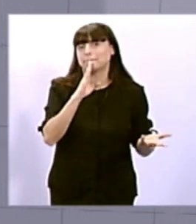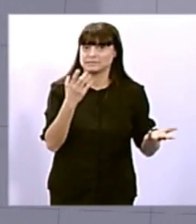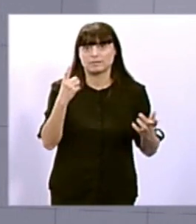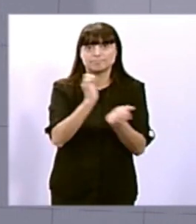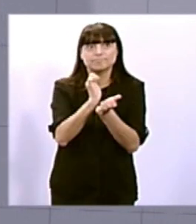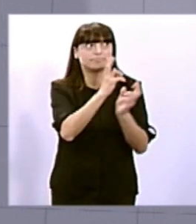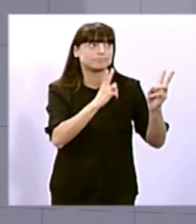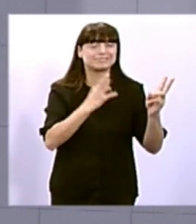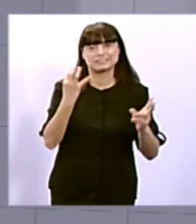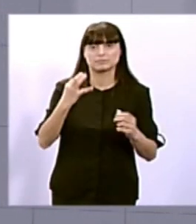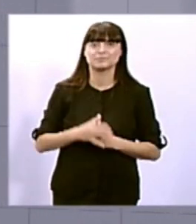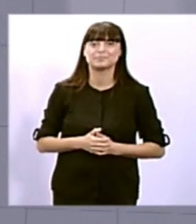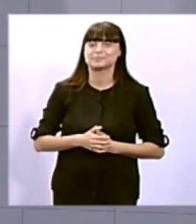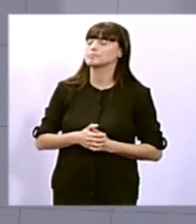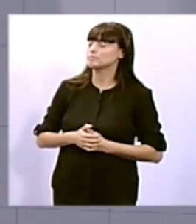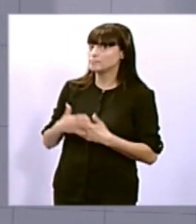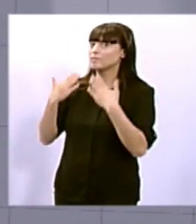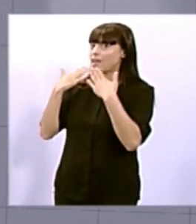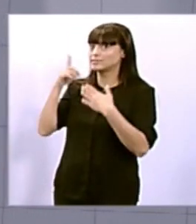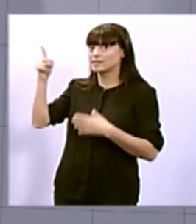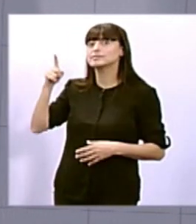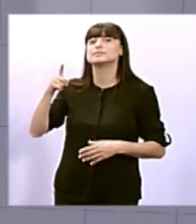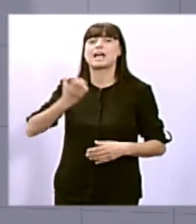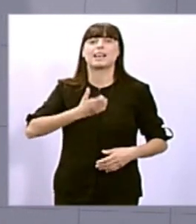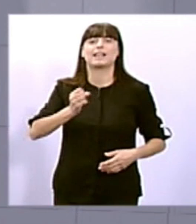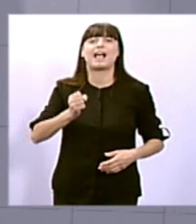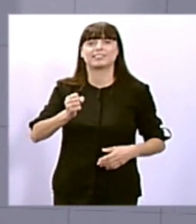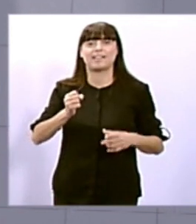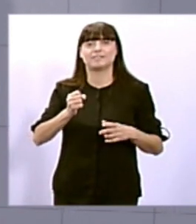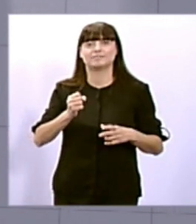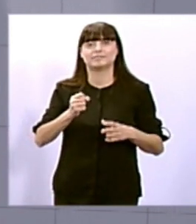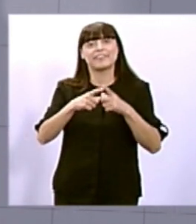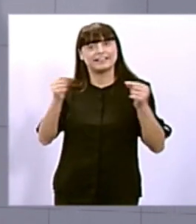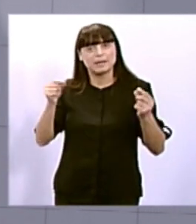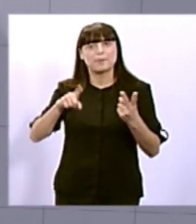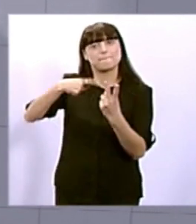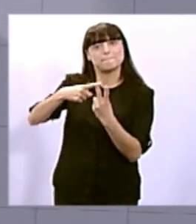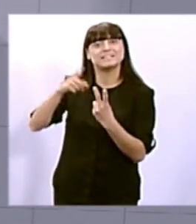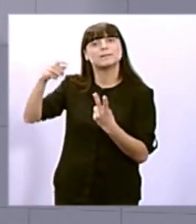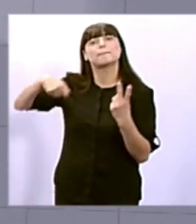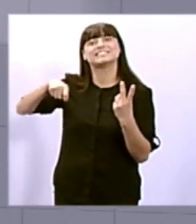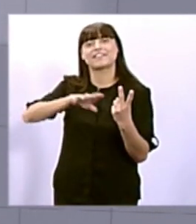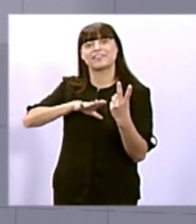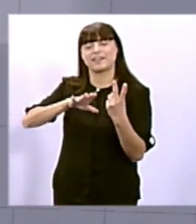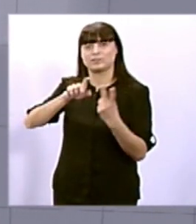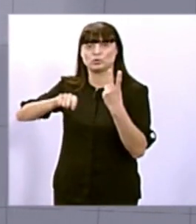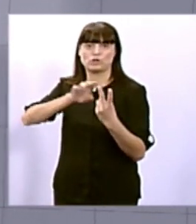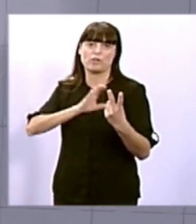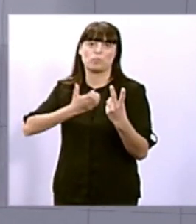agraïm, Lluís Soler, al president de l'ACM i, també, alcalde del Tebre, que ens hagi atès. Moltes gràcies i bon dia. Molt bé. Moltes gràcies a vosaltres i seguim.